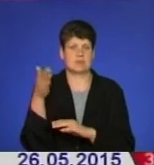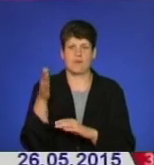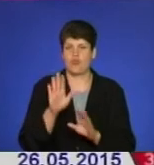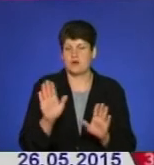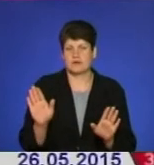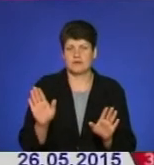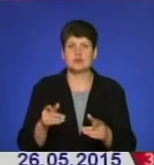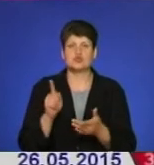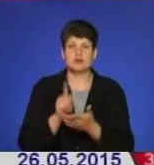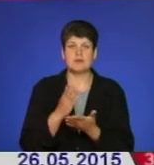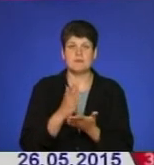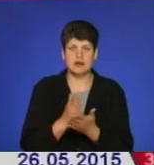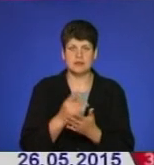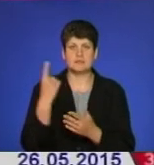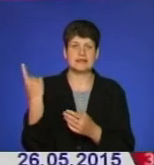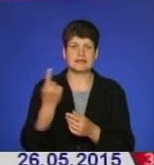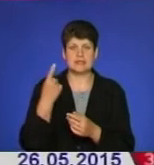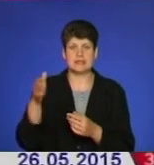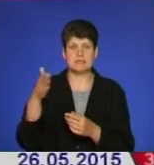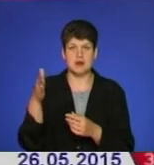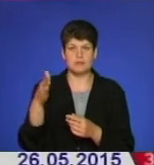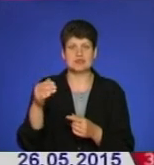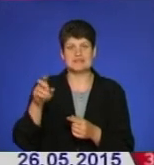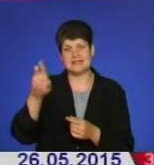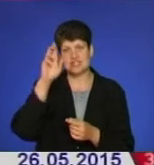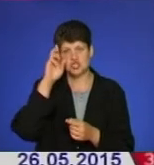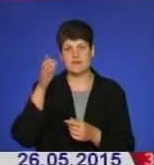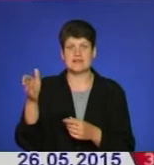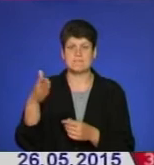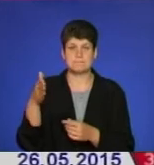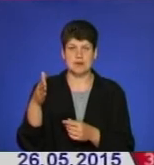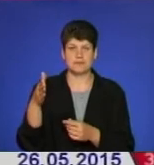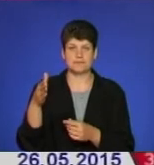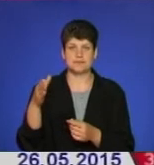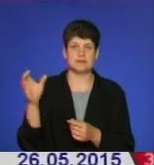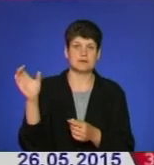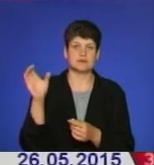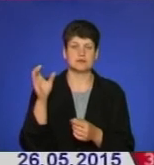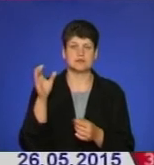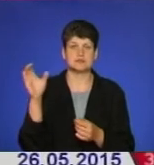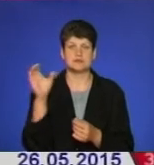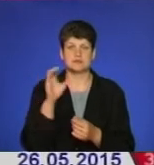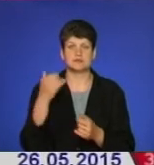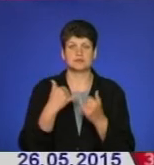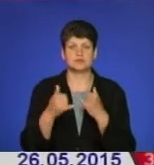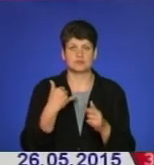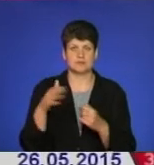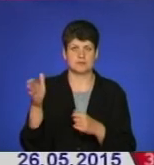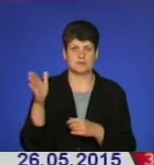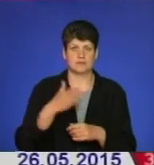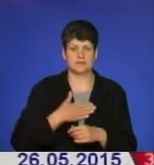сьогодні маємо один прапор в державі Україна. Це державний прапор, жовто-блакетний прапор цієї держави.